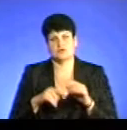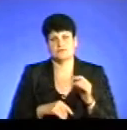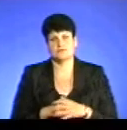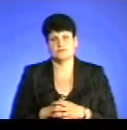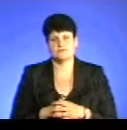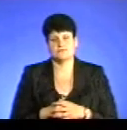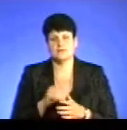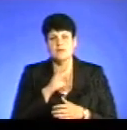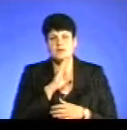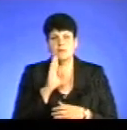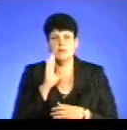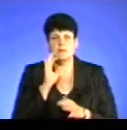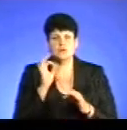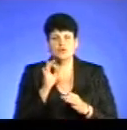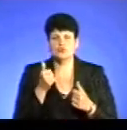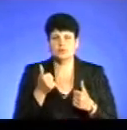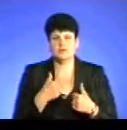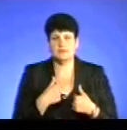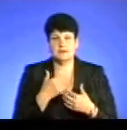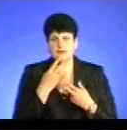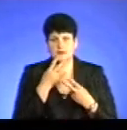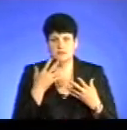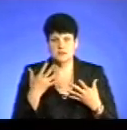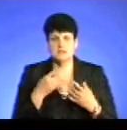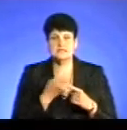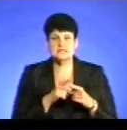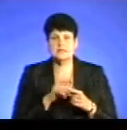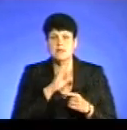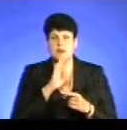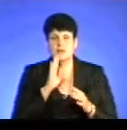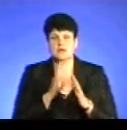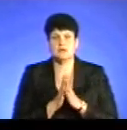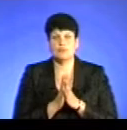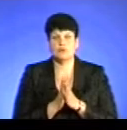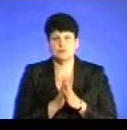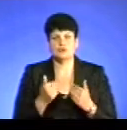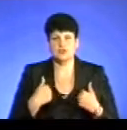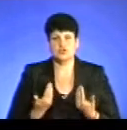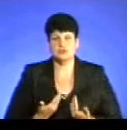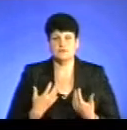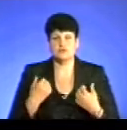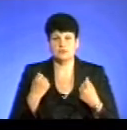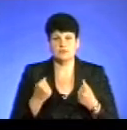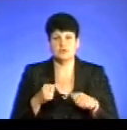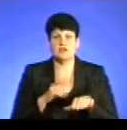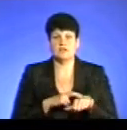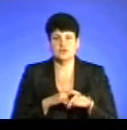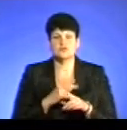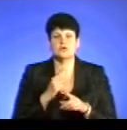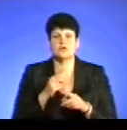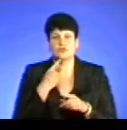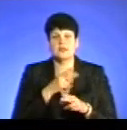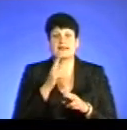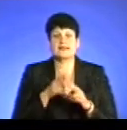Мама нічого доброго зі мною в житті не бачила, але це мамині молитва, що я до сих пір живий і здоровий. І врачі вже ставили хрест на мені.